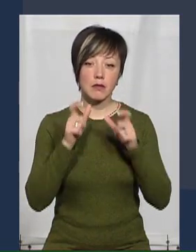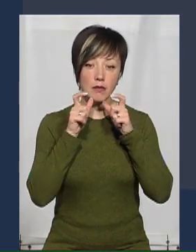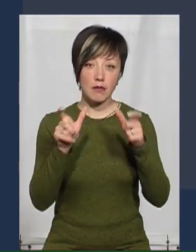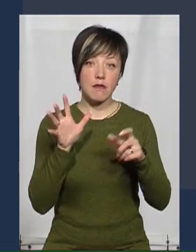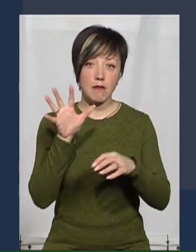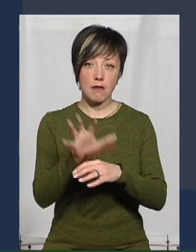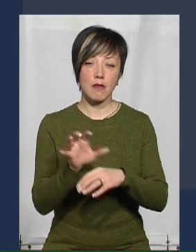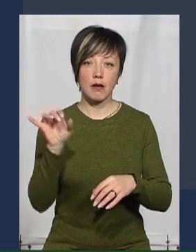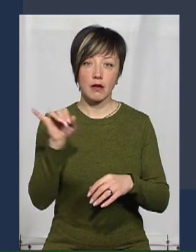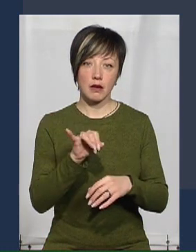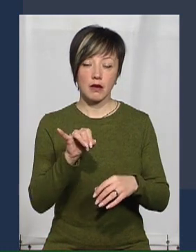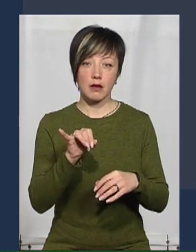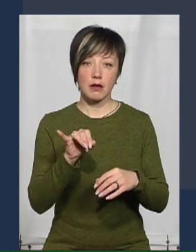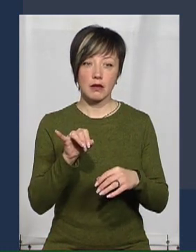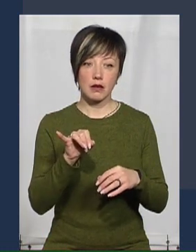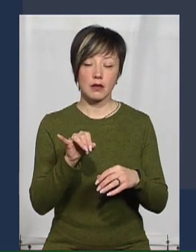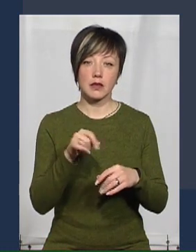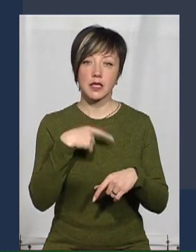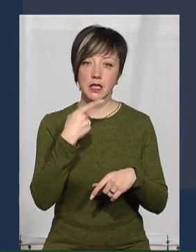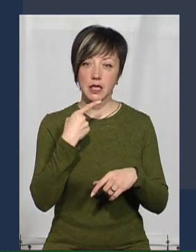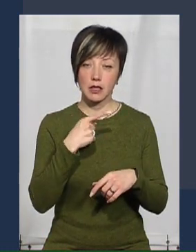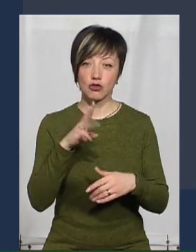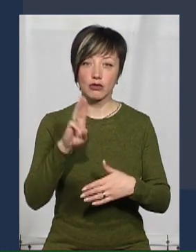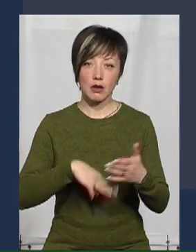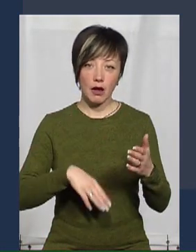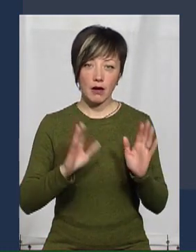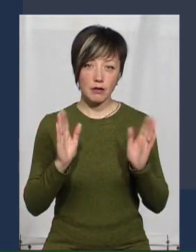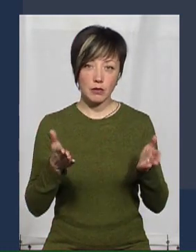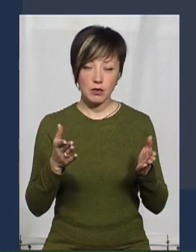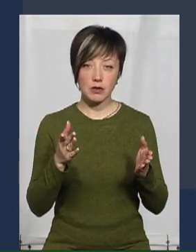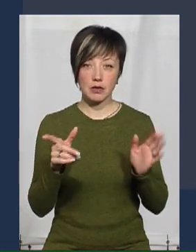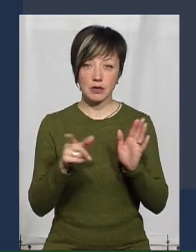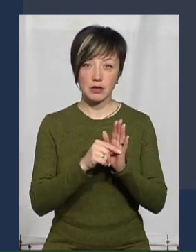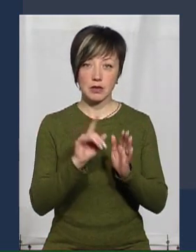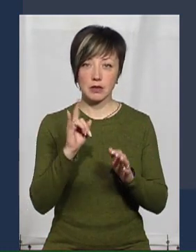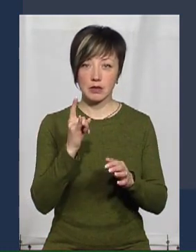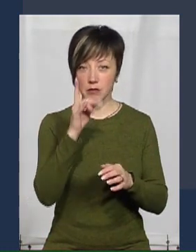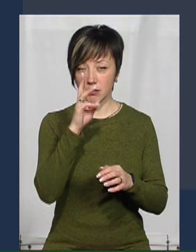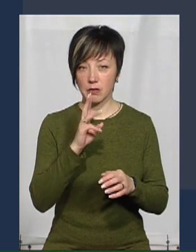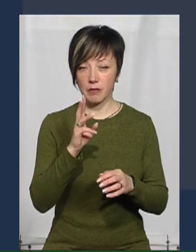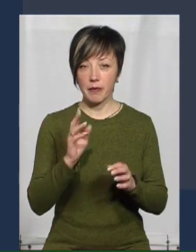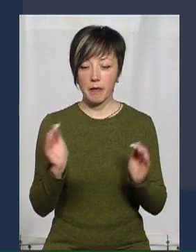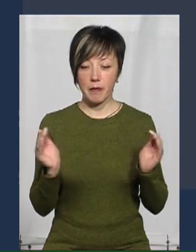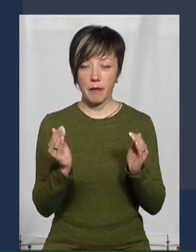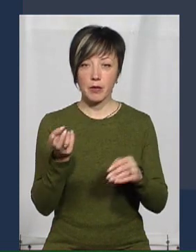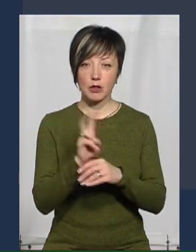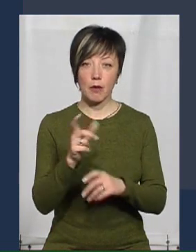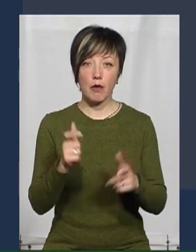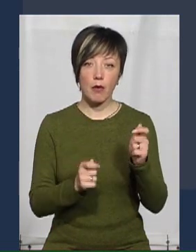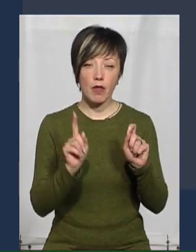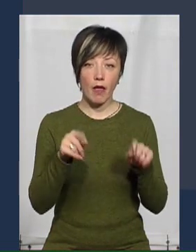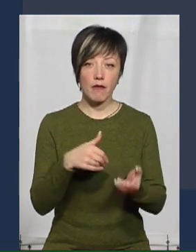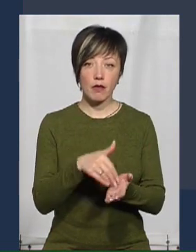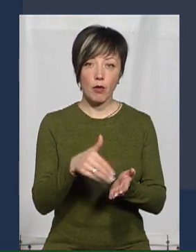голос із слів мами Наталії. І сказали, що штраф накладуть на неї, бо вона з тримісячним дитиною прийшла по молоко. Навіть